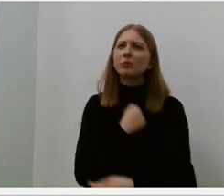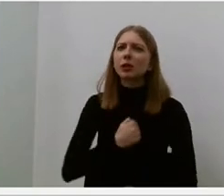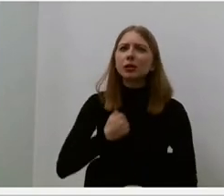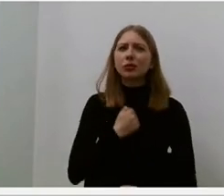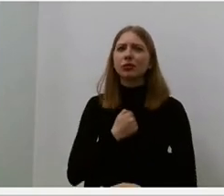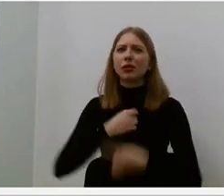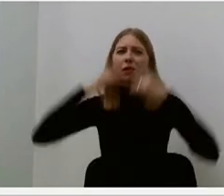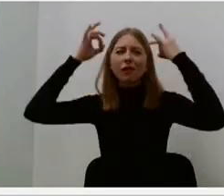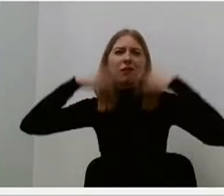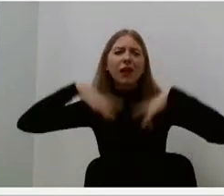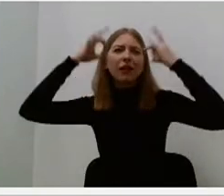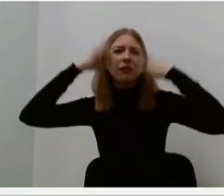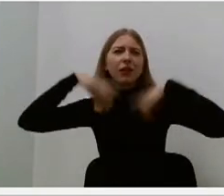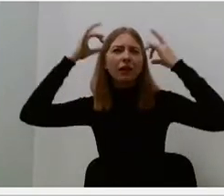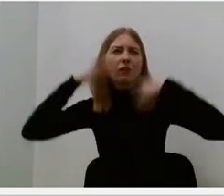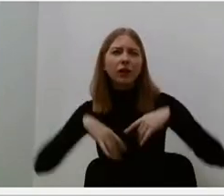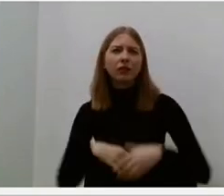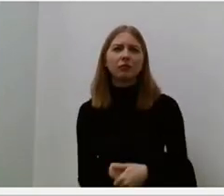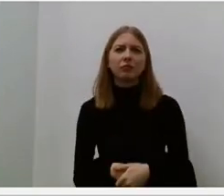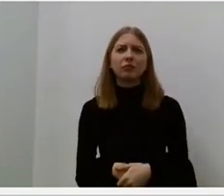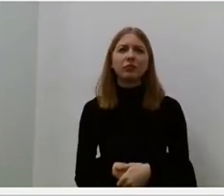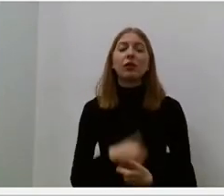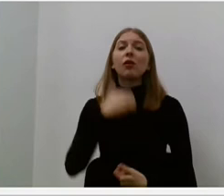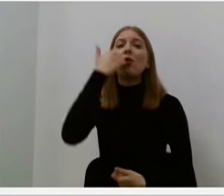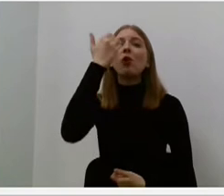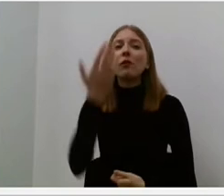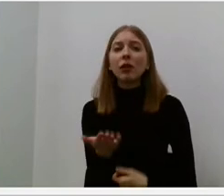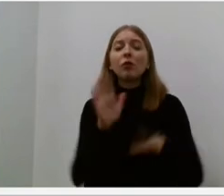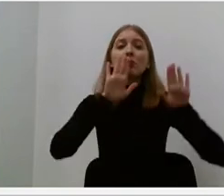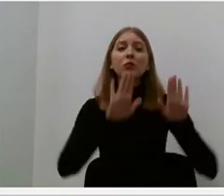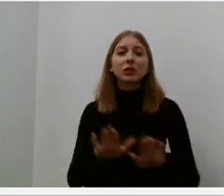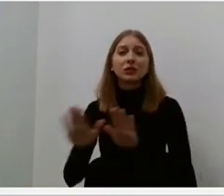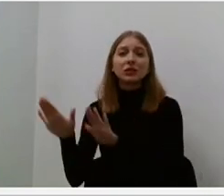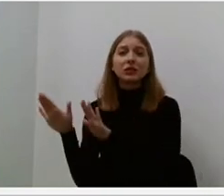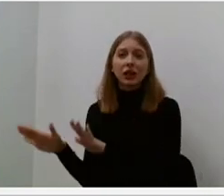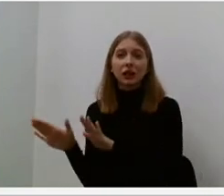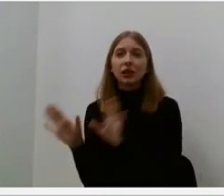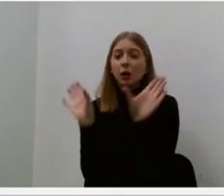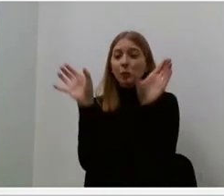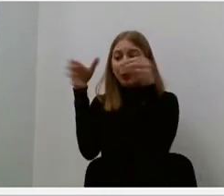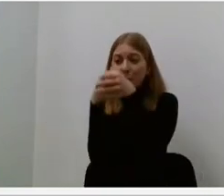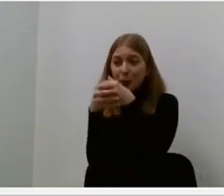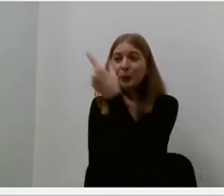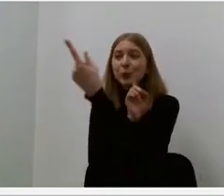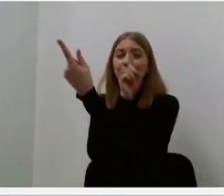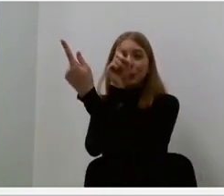eksponatus. Paskui, kaip muziejaus lankytojos, susijėjom į vieną tašką.